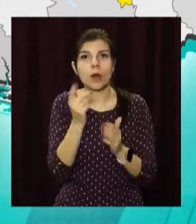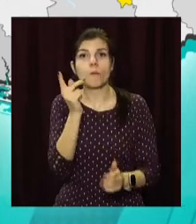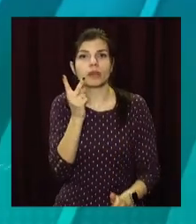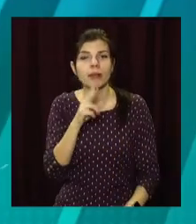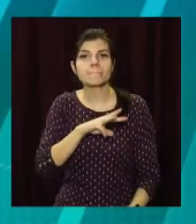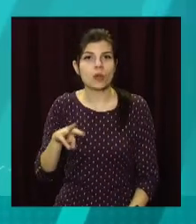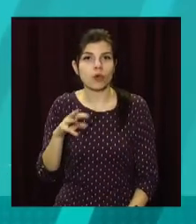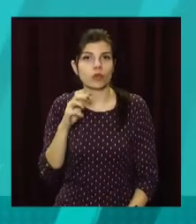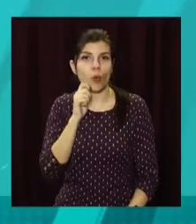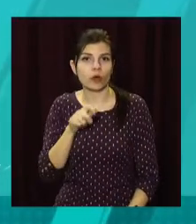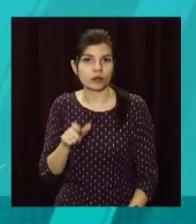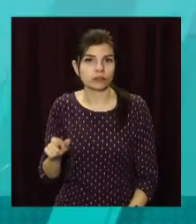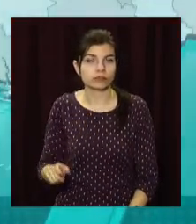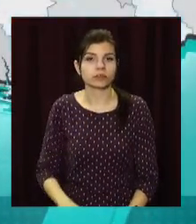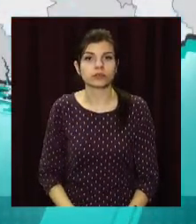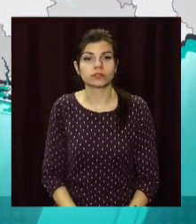мільйона українців.